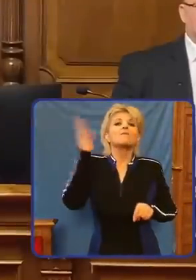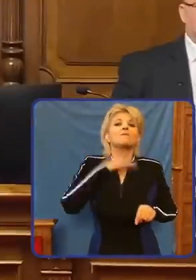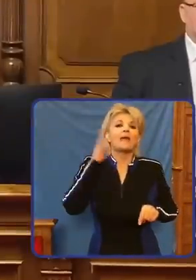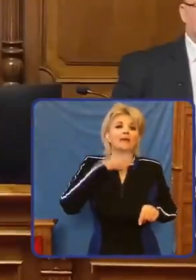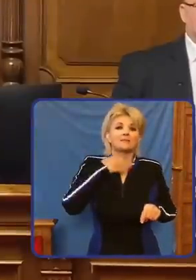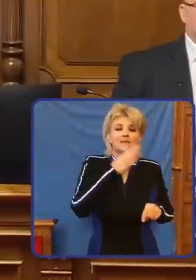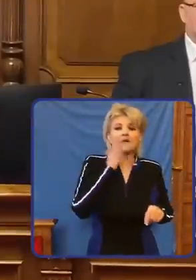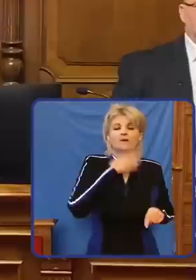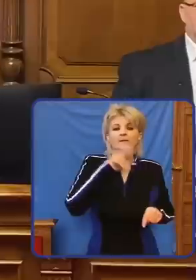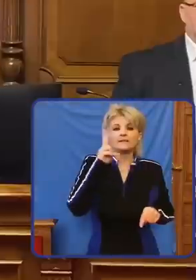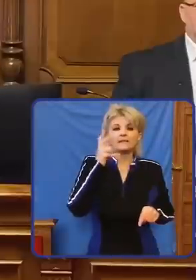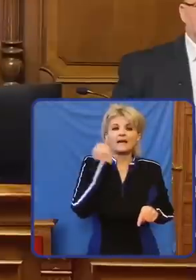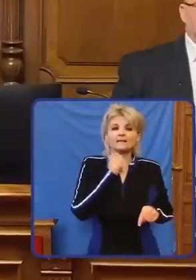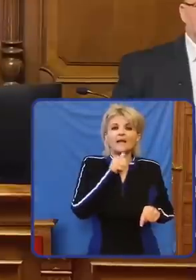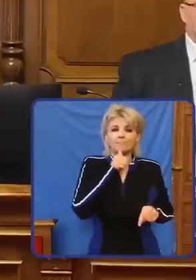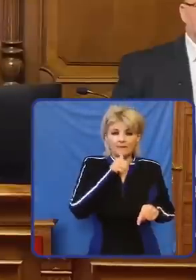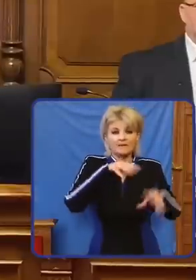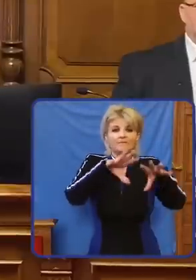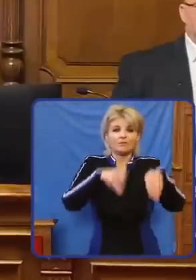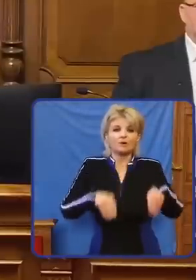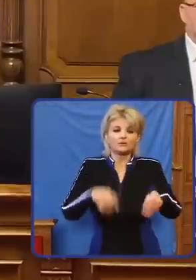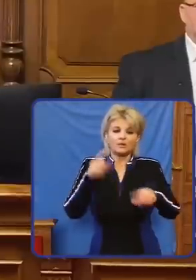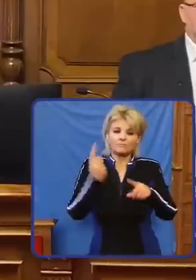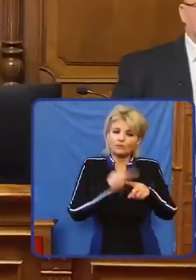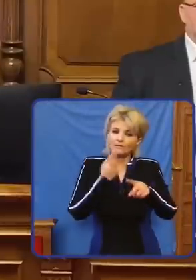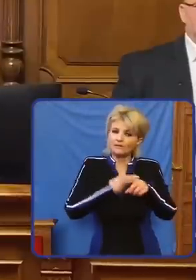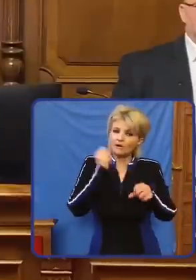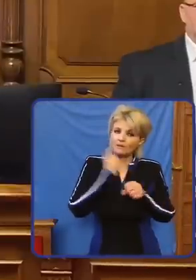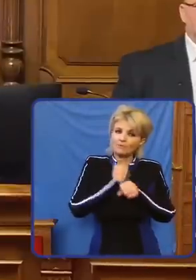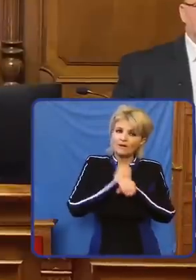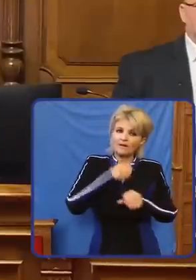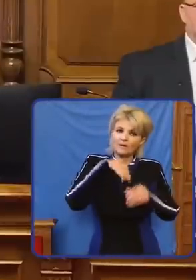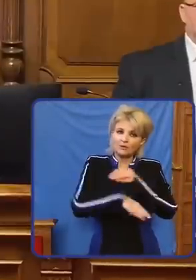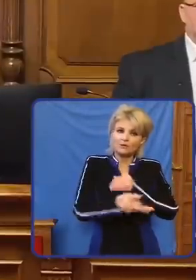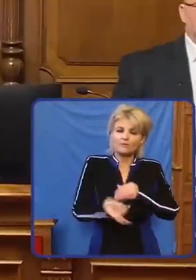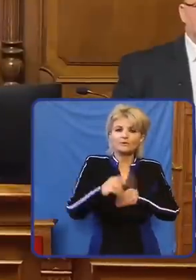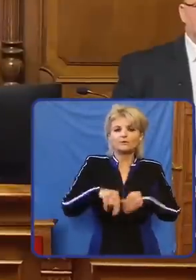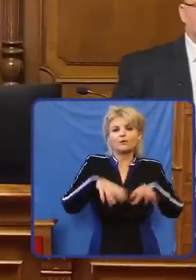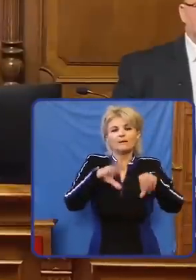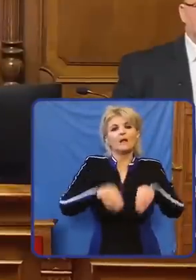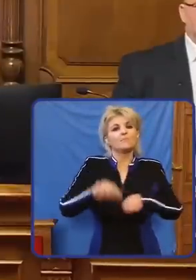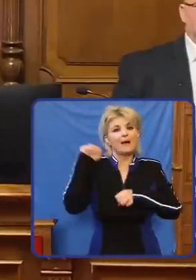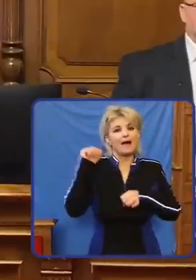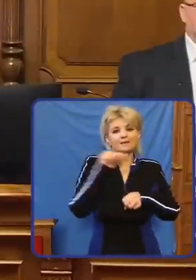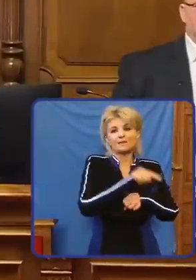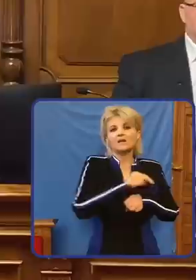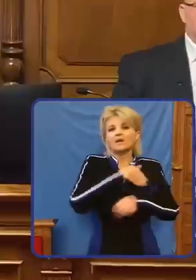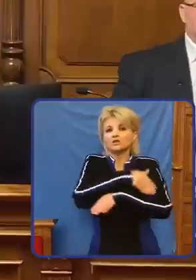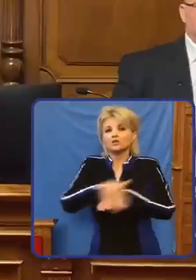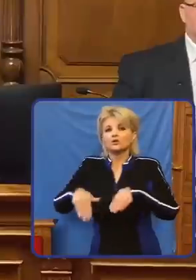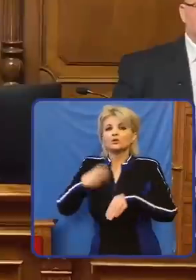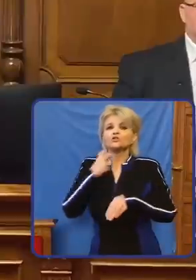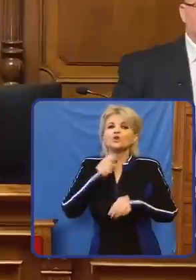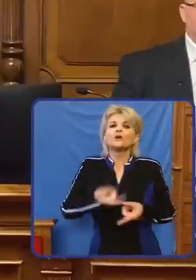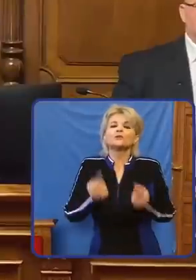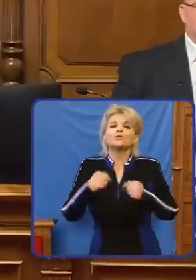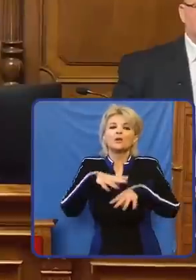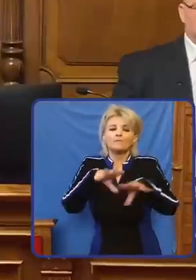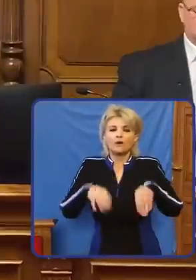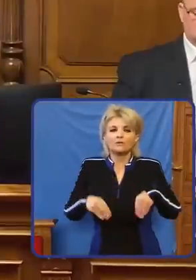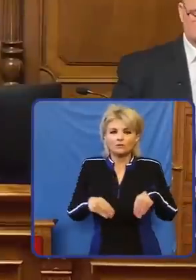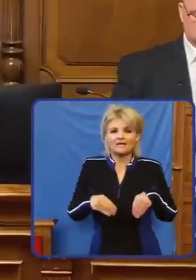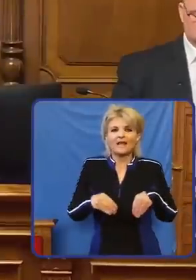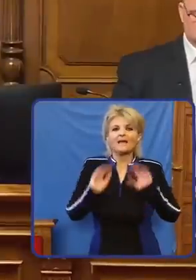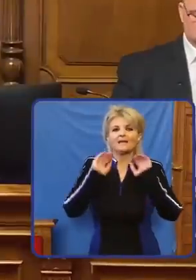A Fidesz-KDNP fogadott el politikai tevékenységre, külföldről támogatást pártlétére. Soros Györgytől fogadott el támogatást